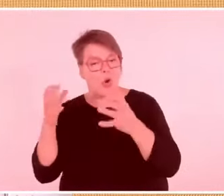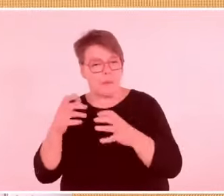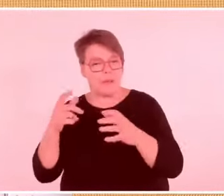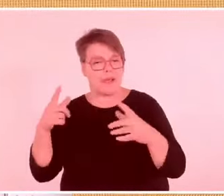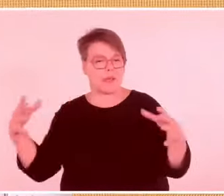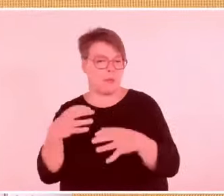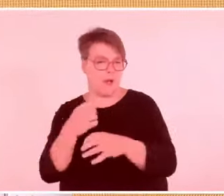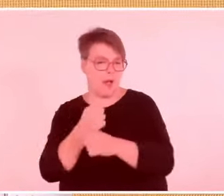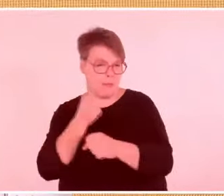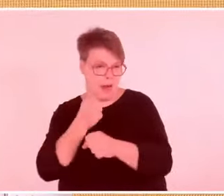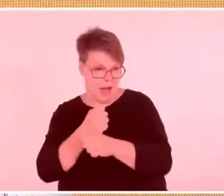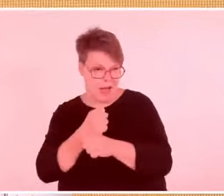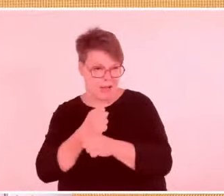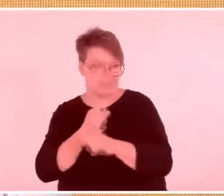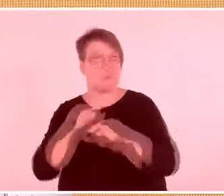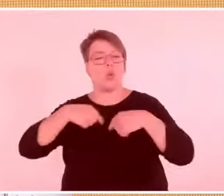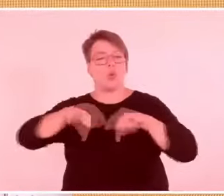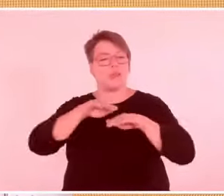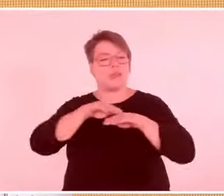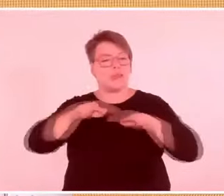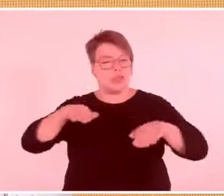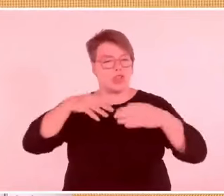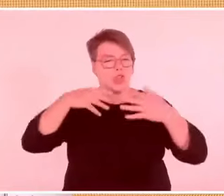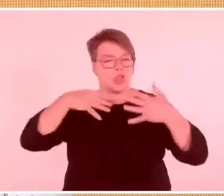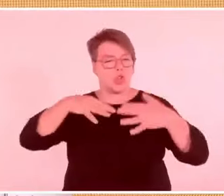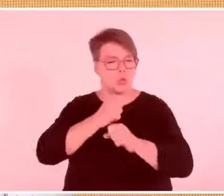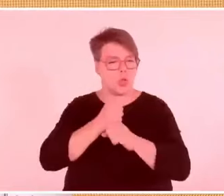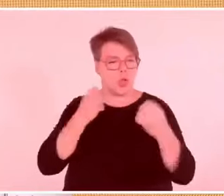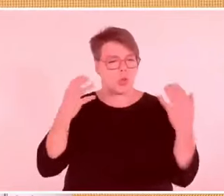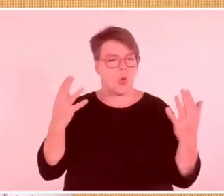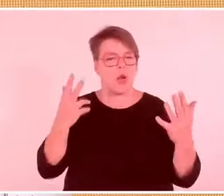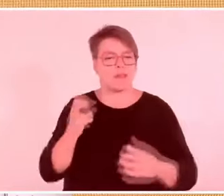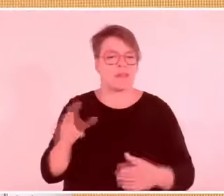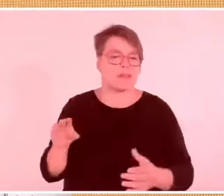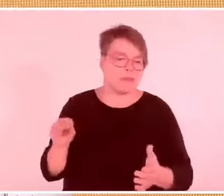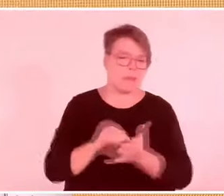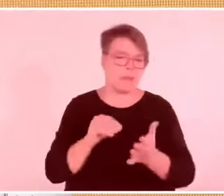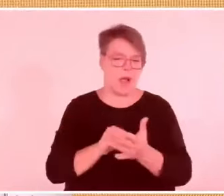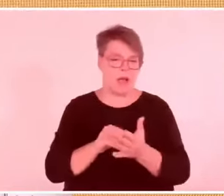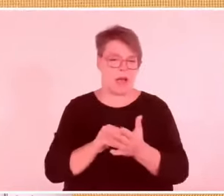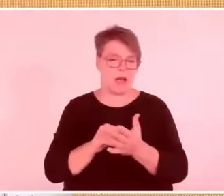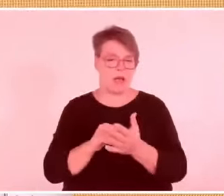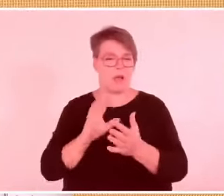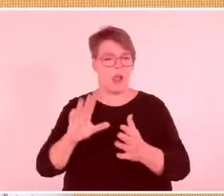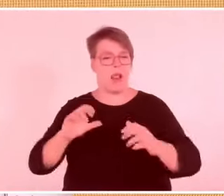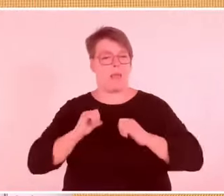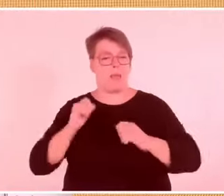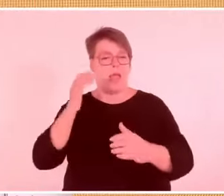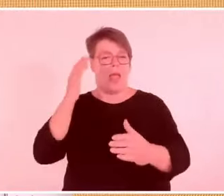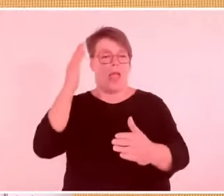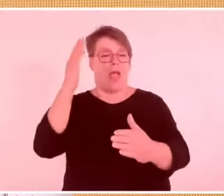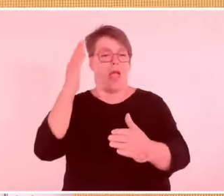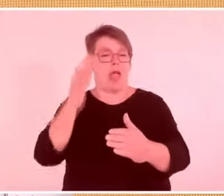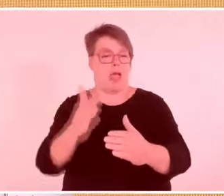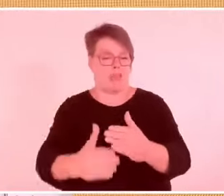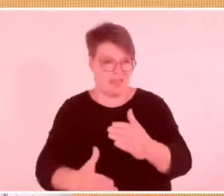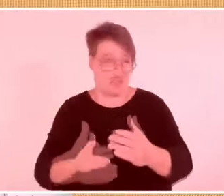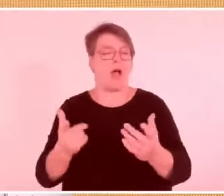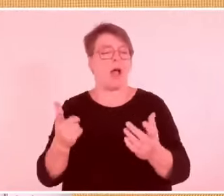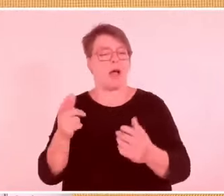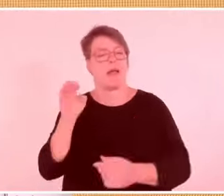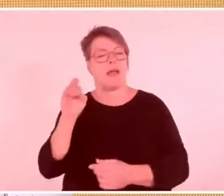Und gegen Ende seines Lebens hat Edelmann öffentlich den palästinensischen Widerstand